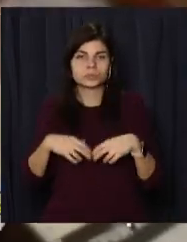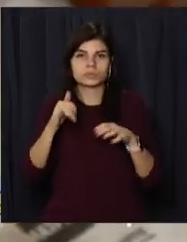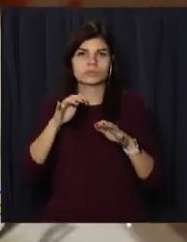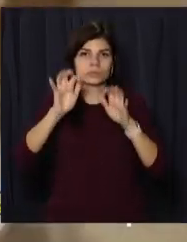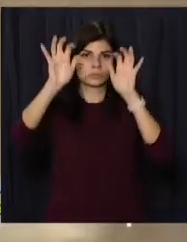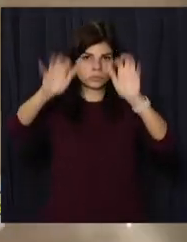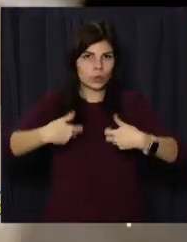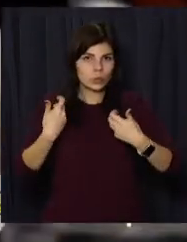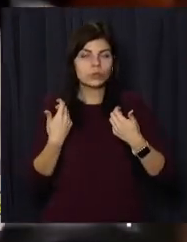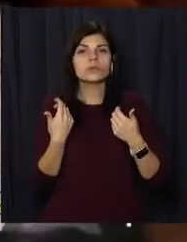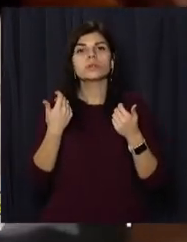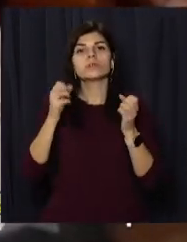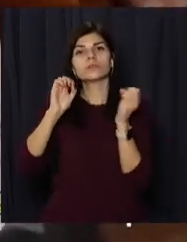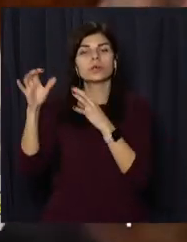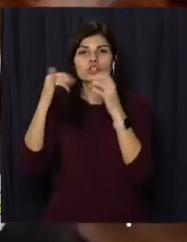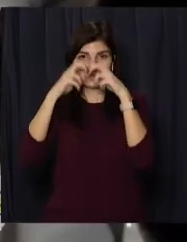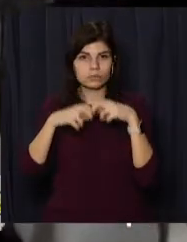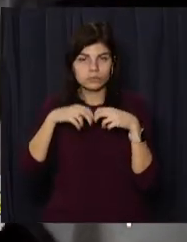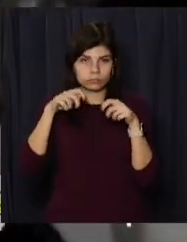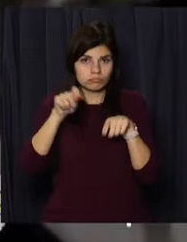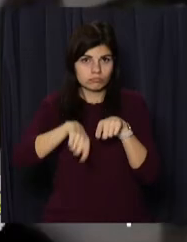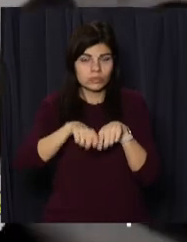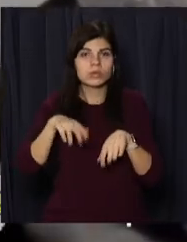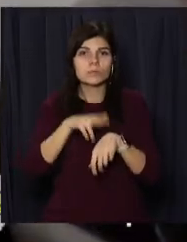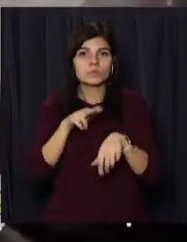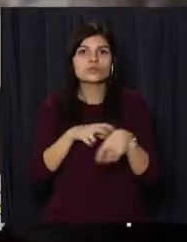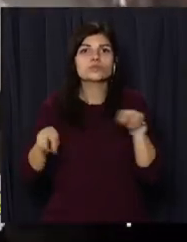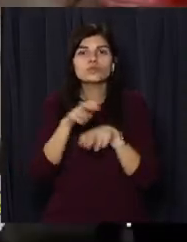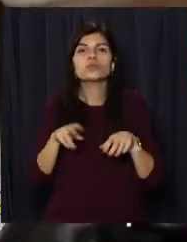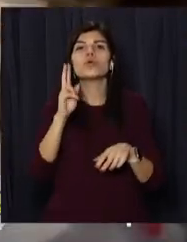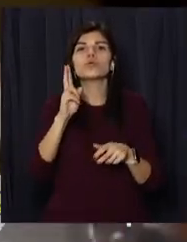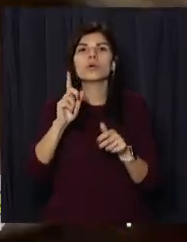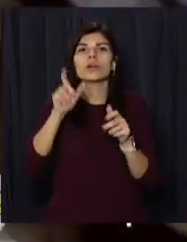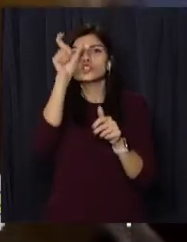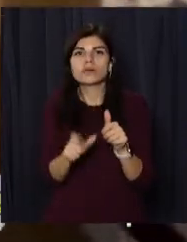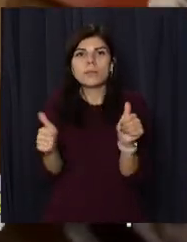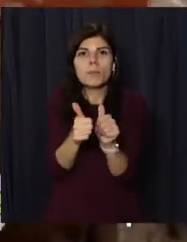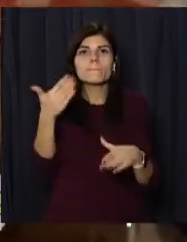запобіжного заходу. Слідство триває. Правоохоронці розшукують поплічника підозрюваного.